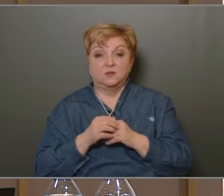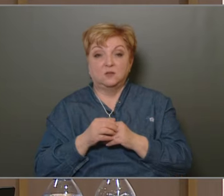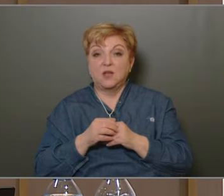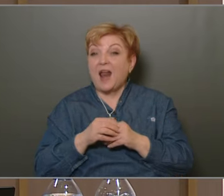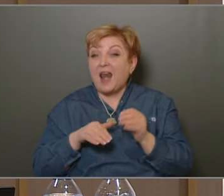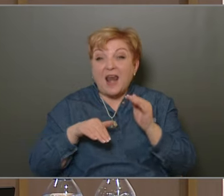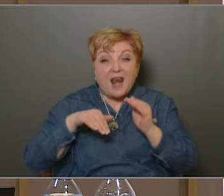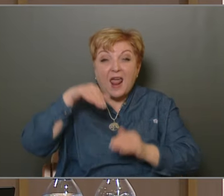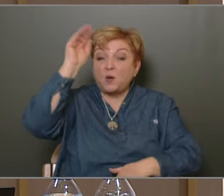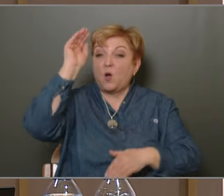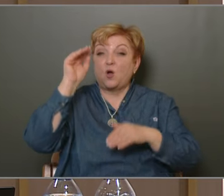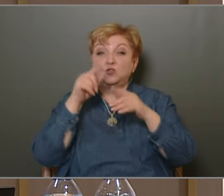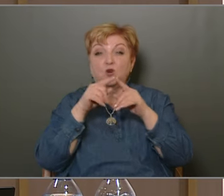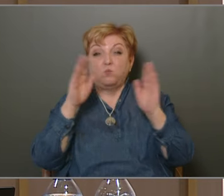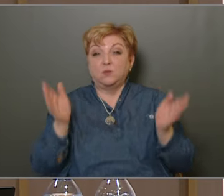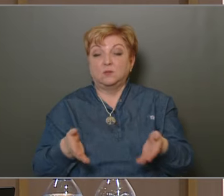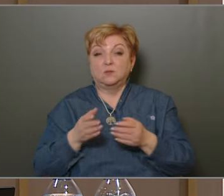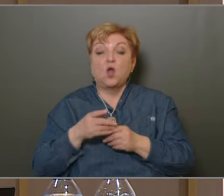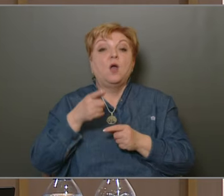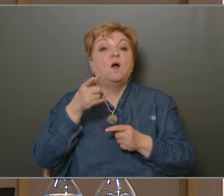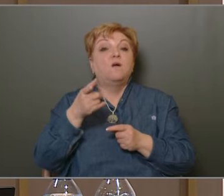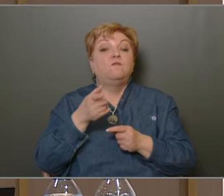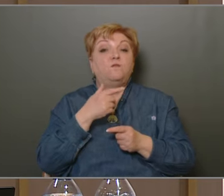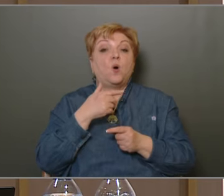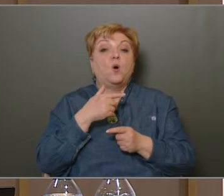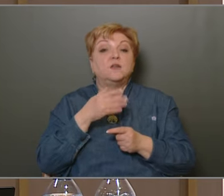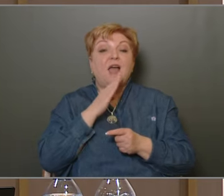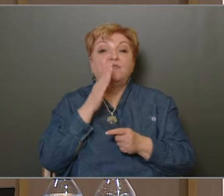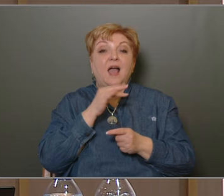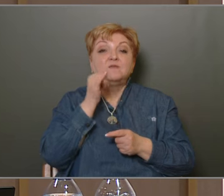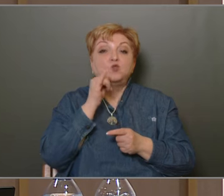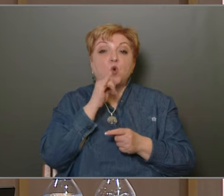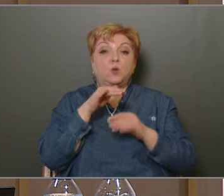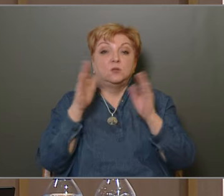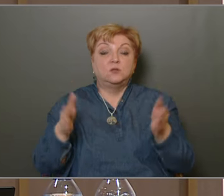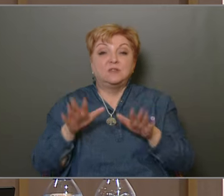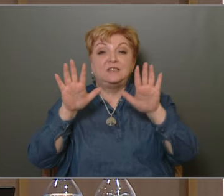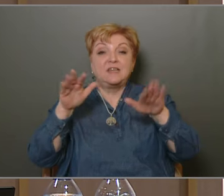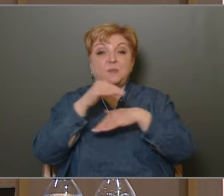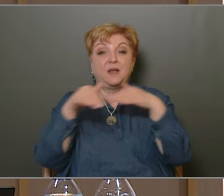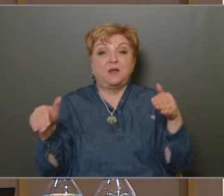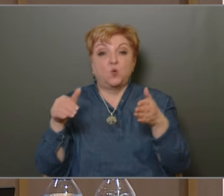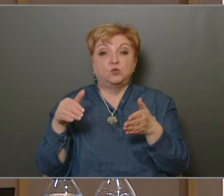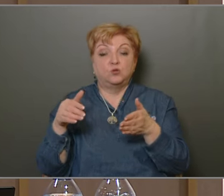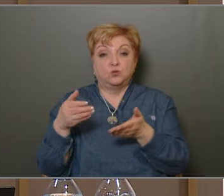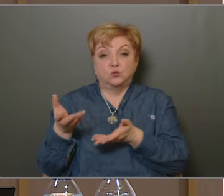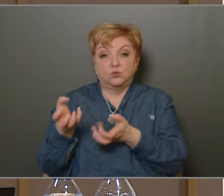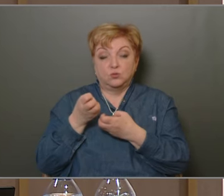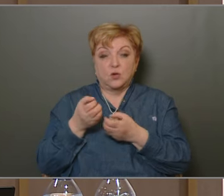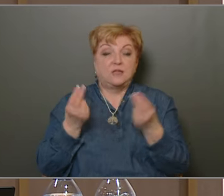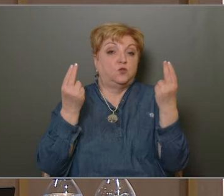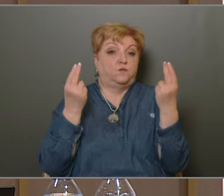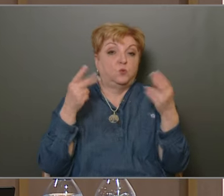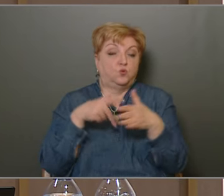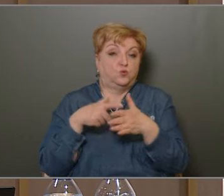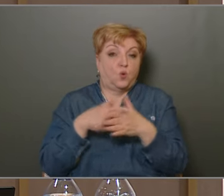Az FKF logó zsákoknak a beszéljéseki osztásait az ölt holadék kapcsán az is egy 10 millió forintos tétel a költsövetésünkben, de azt gondolom, hogy ez is